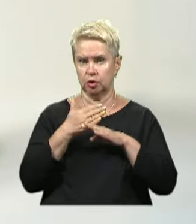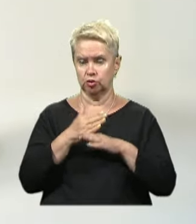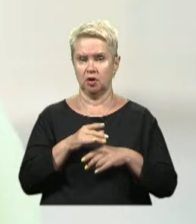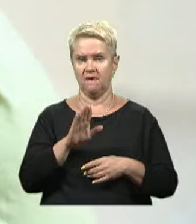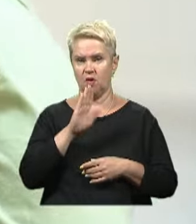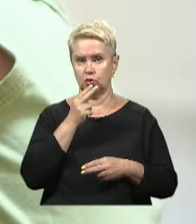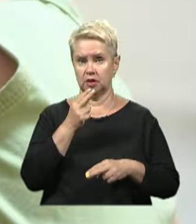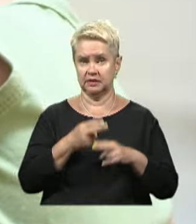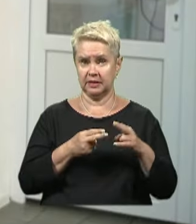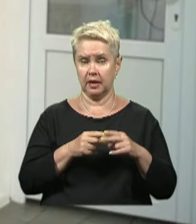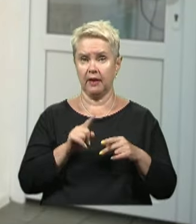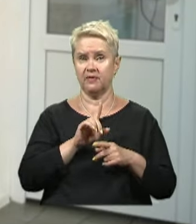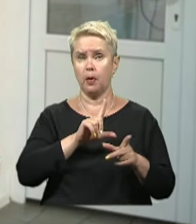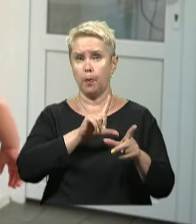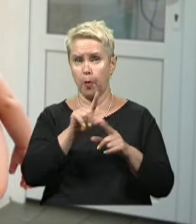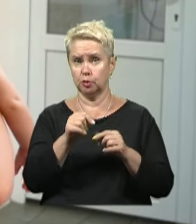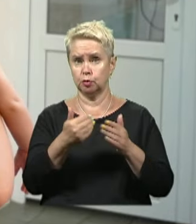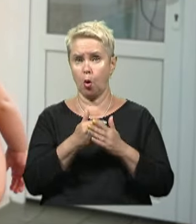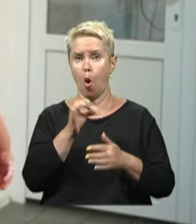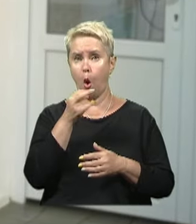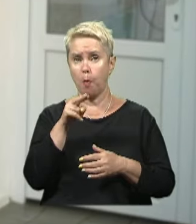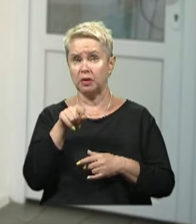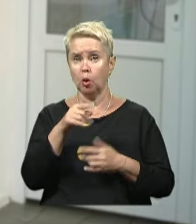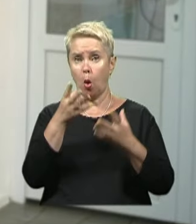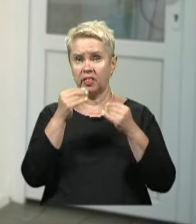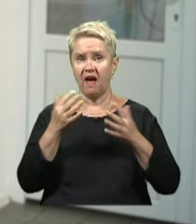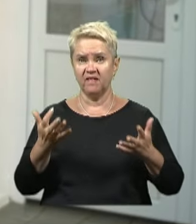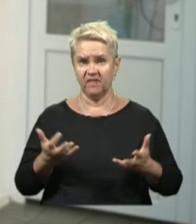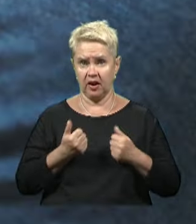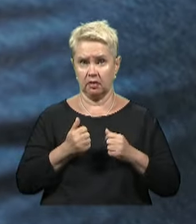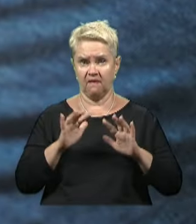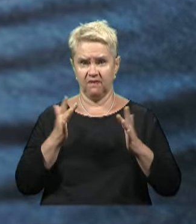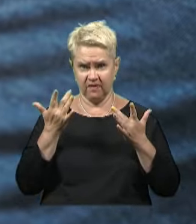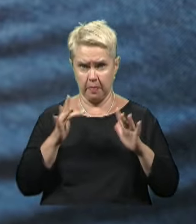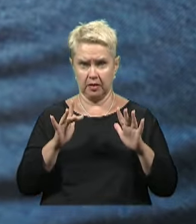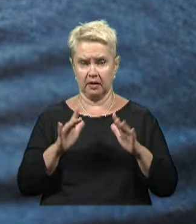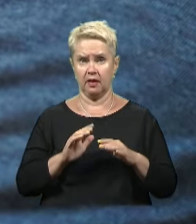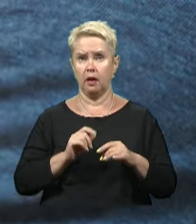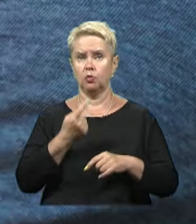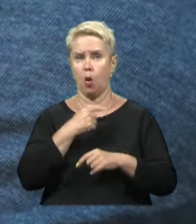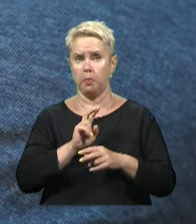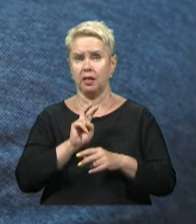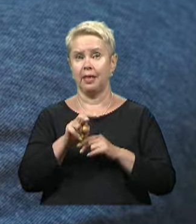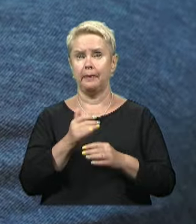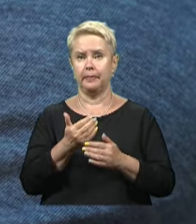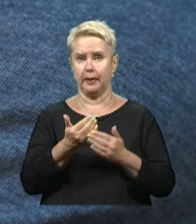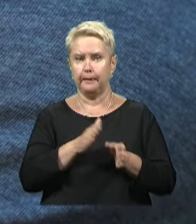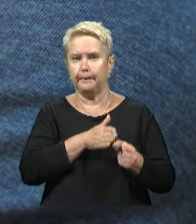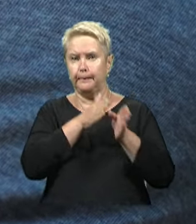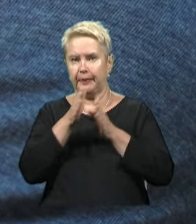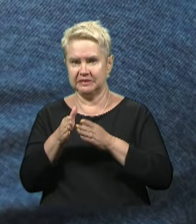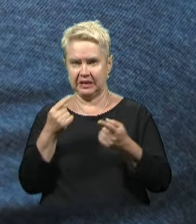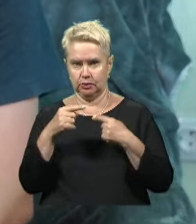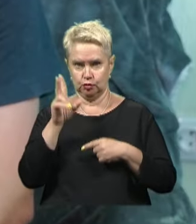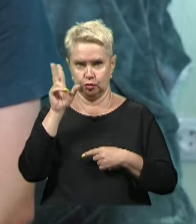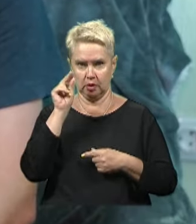вороже залізяча. Від поїздки до Ахмадиту того дня врятувала випадковість. Візит до медиків напередодні перенесли на